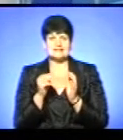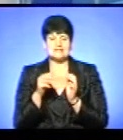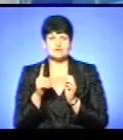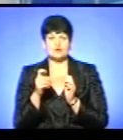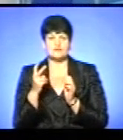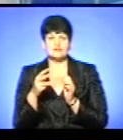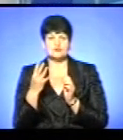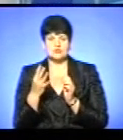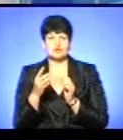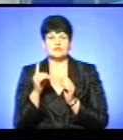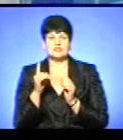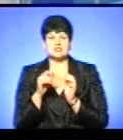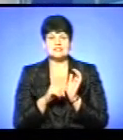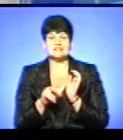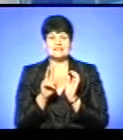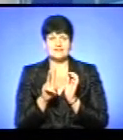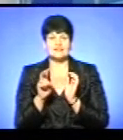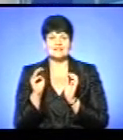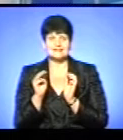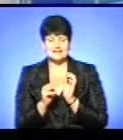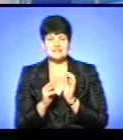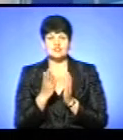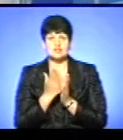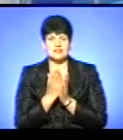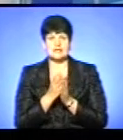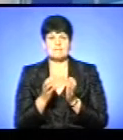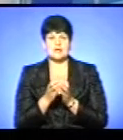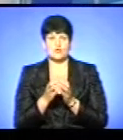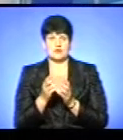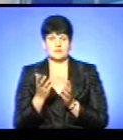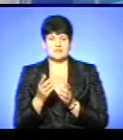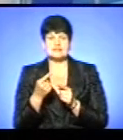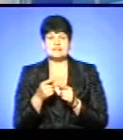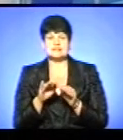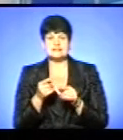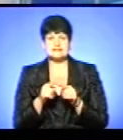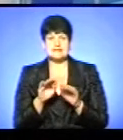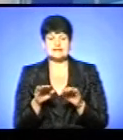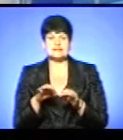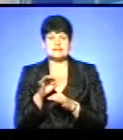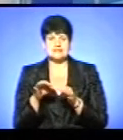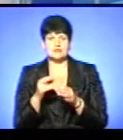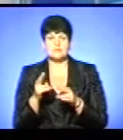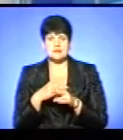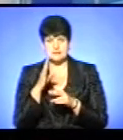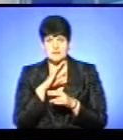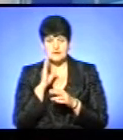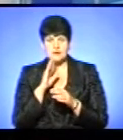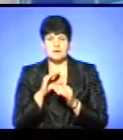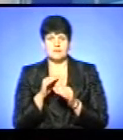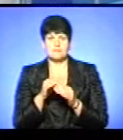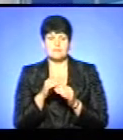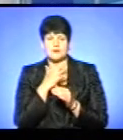то з них 62 904 дитини якраз належать до цих пільгових категорій. Це діти-сироти, діти-позбавлені батьківського опікування, діти з багатодітних